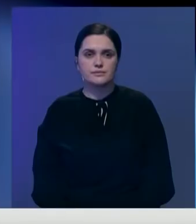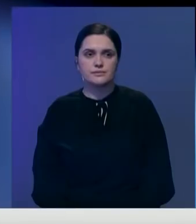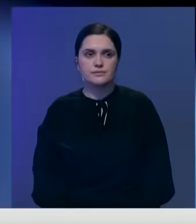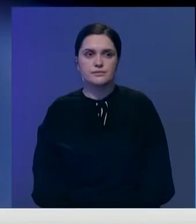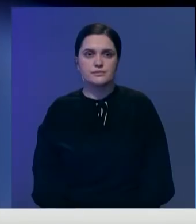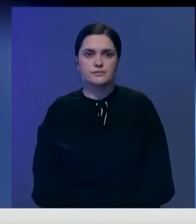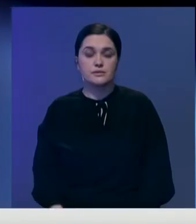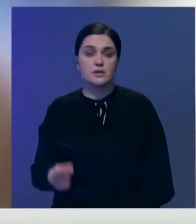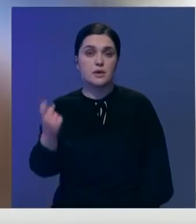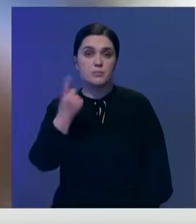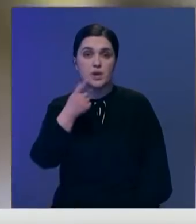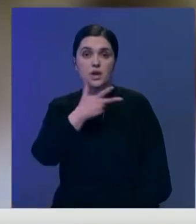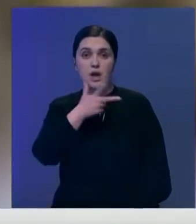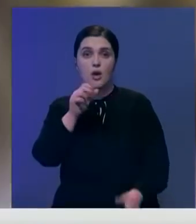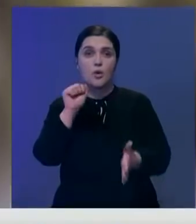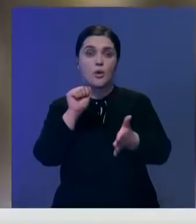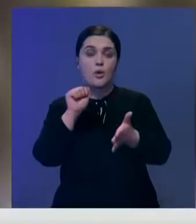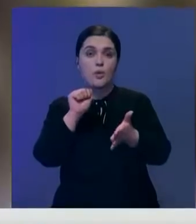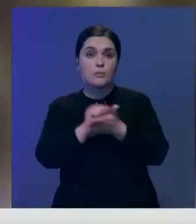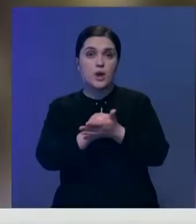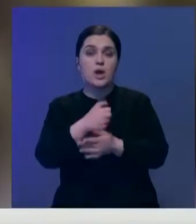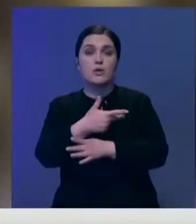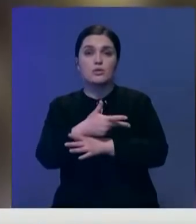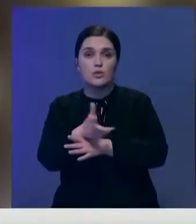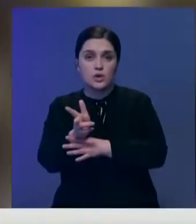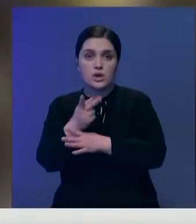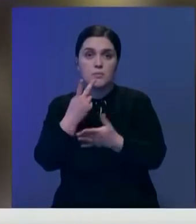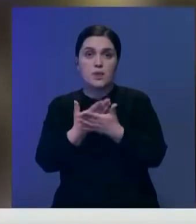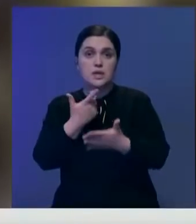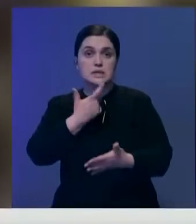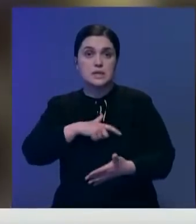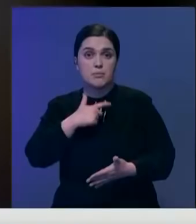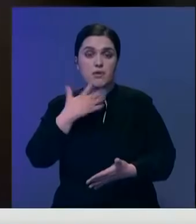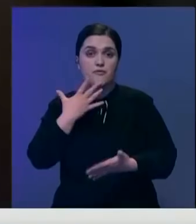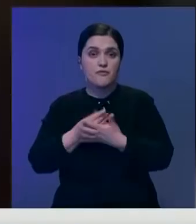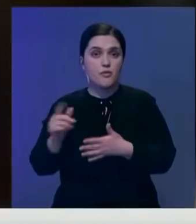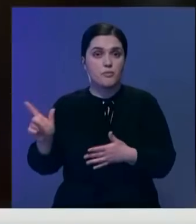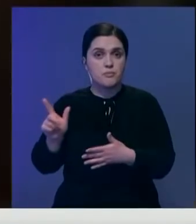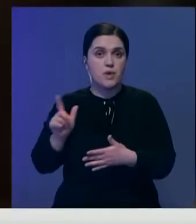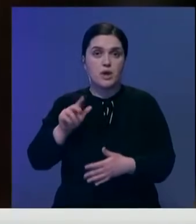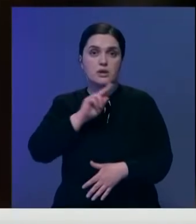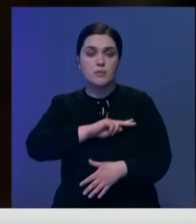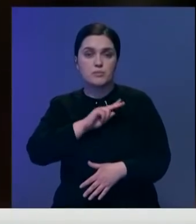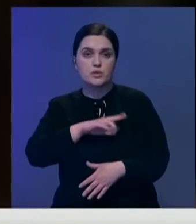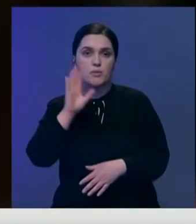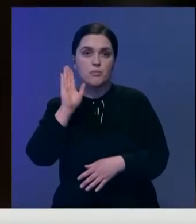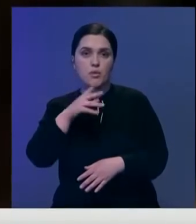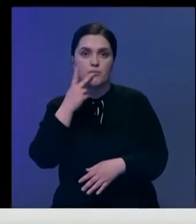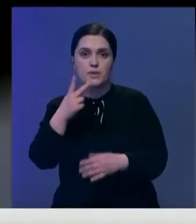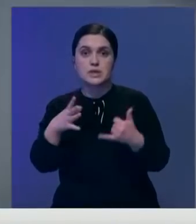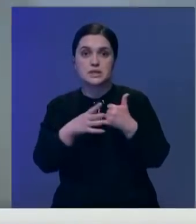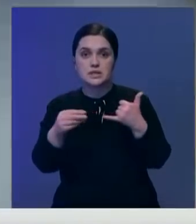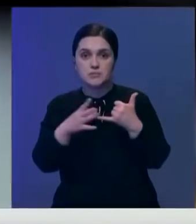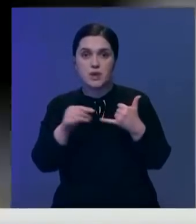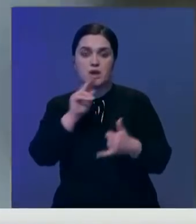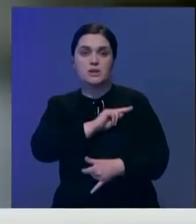На первых кадрах опубликованного ролика астронавт показывает себя и своего напарника, а затем в объектив